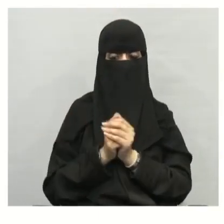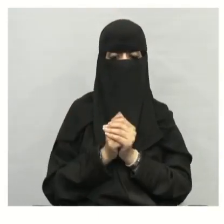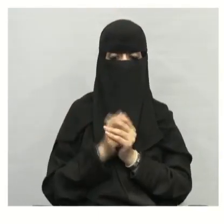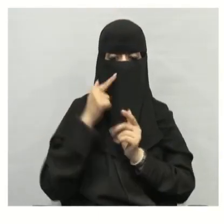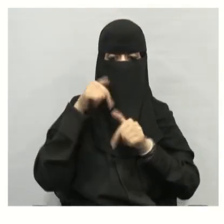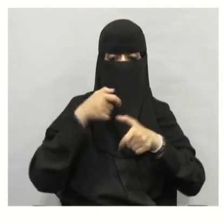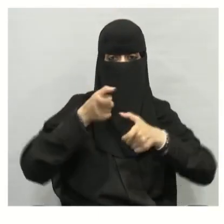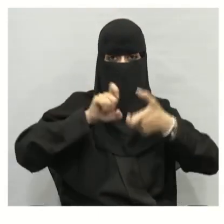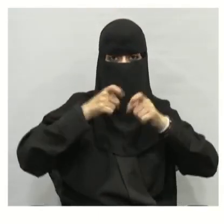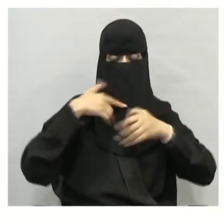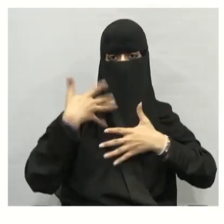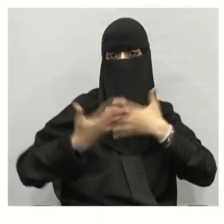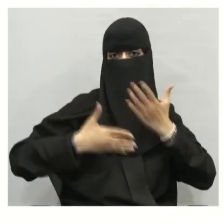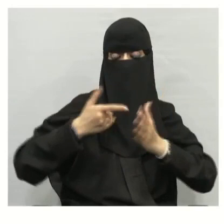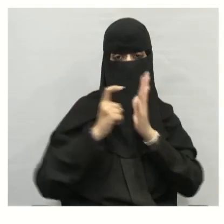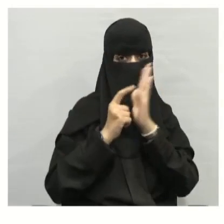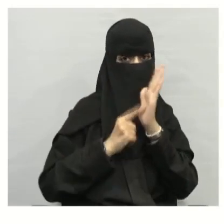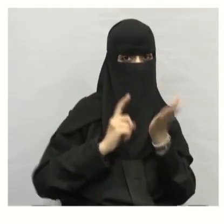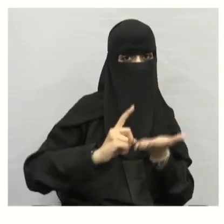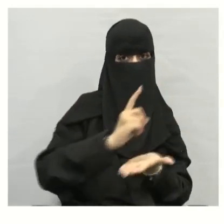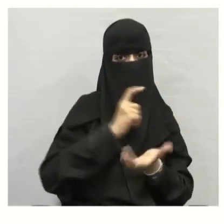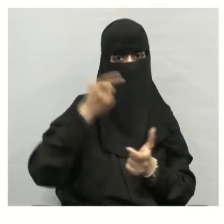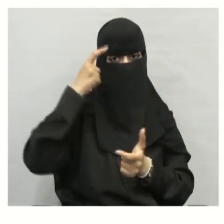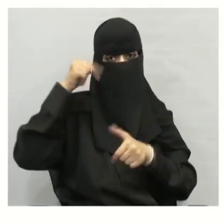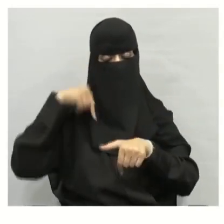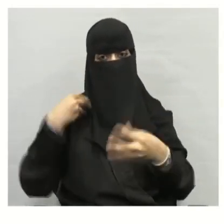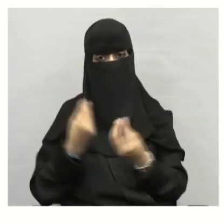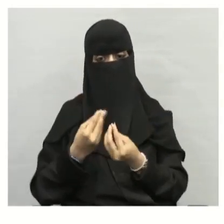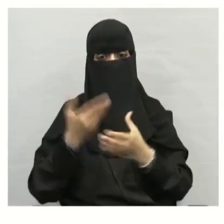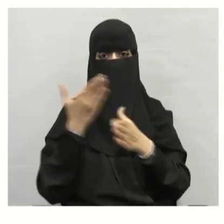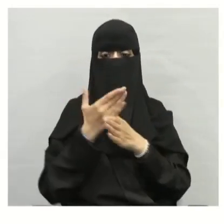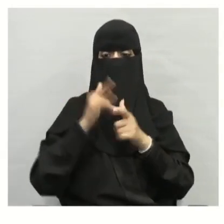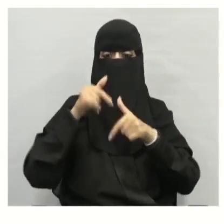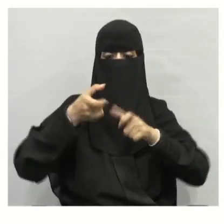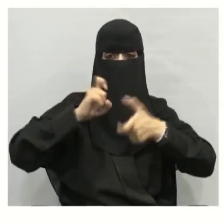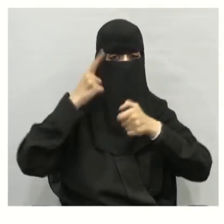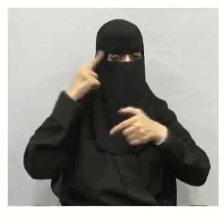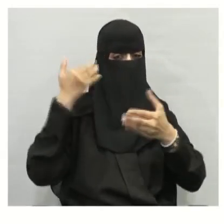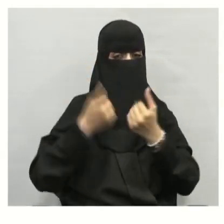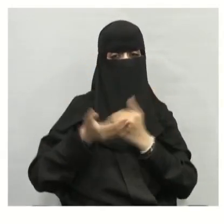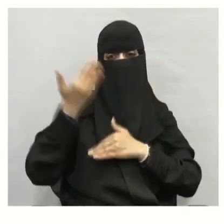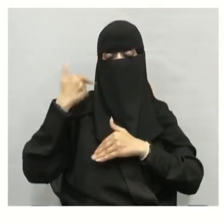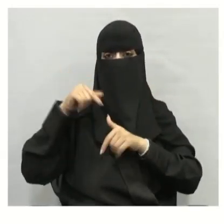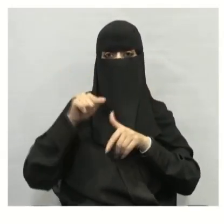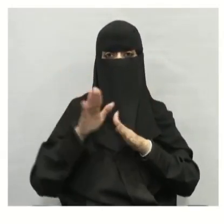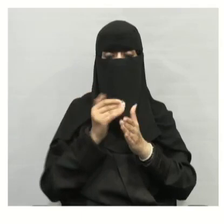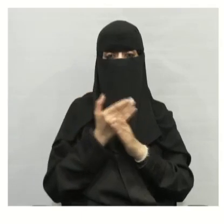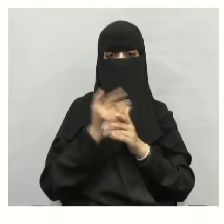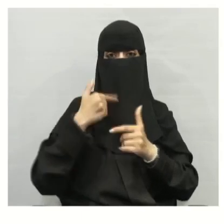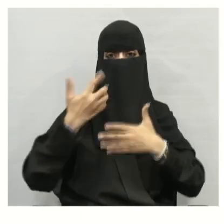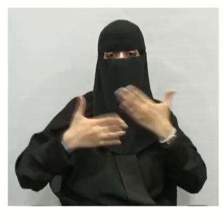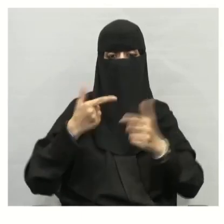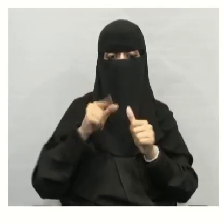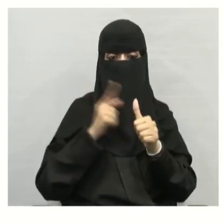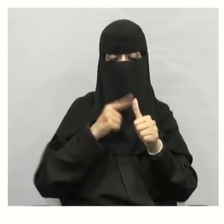المكونات الحية للنظام البيئي نتعرف الآن للعوامل الحيوية ونسترجع معلومات للعوامل الحيوية هي